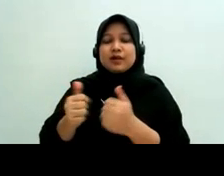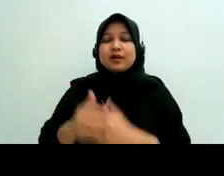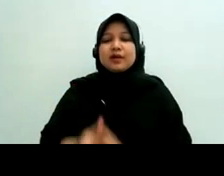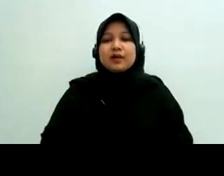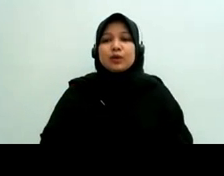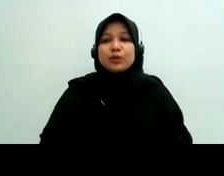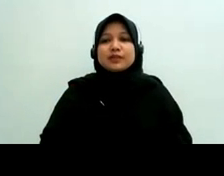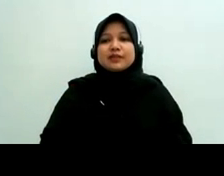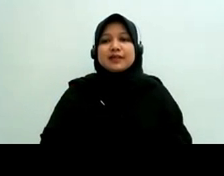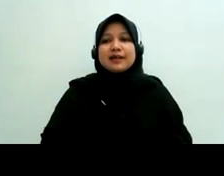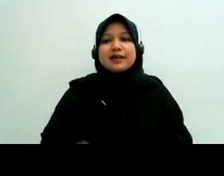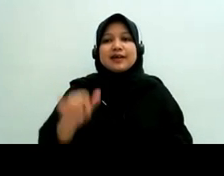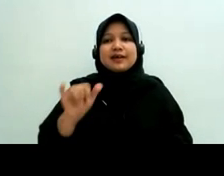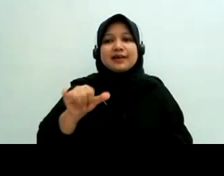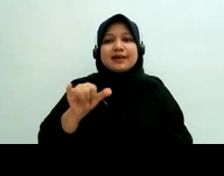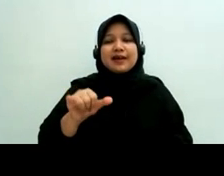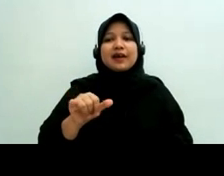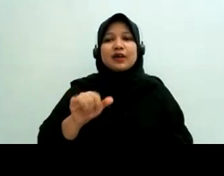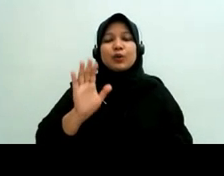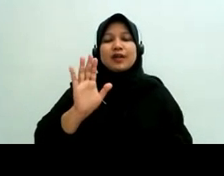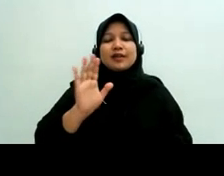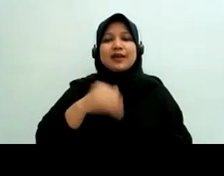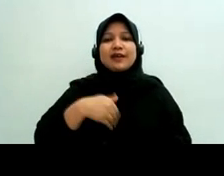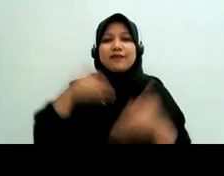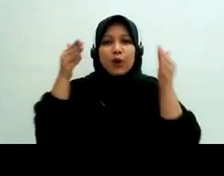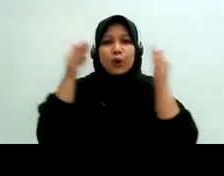concern kita bareng-bareng sih begitu